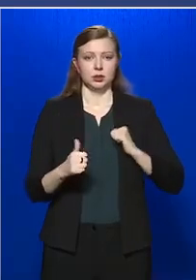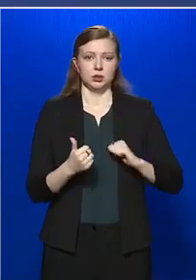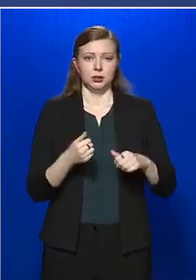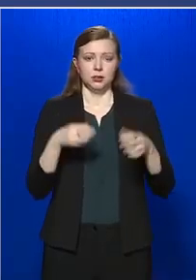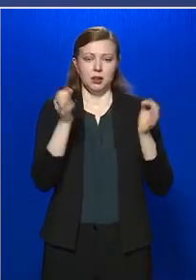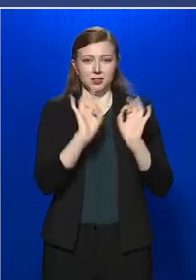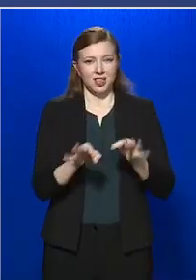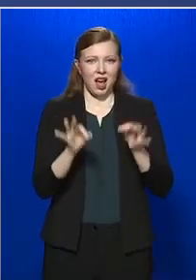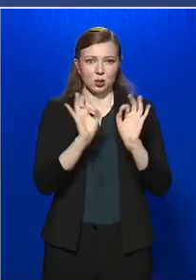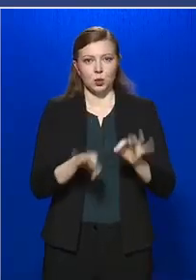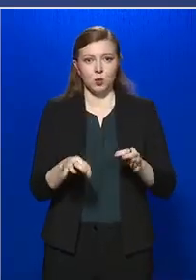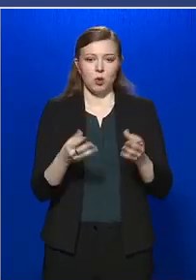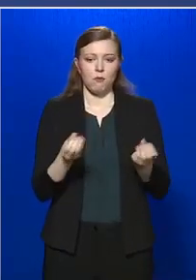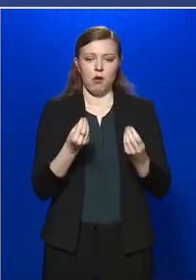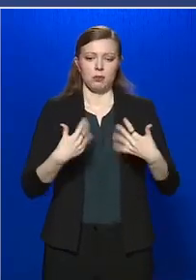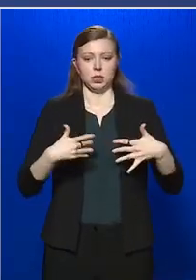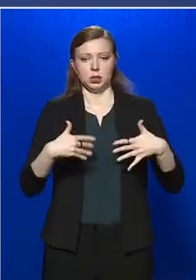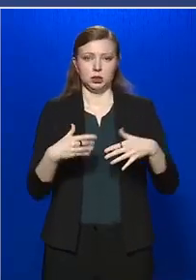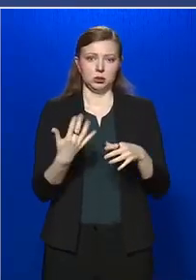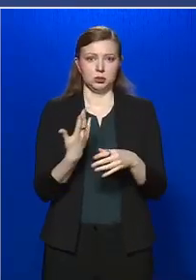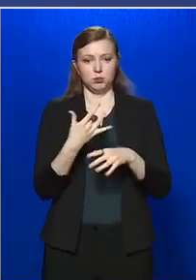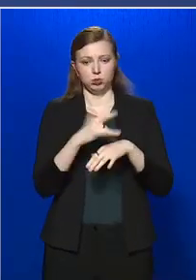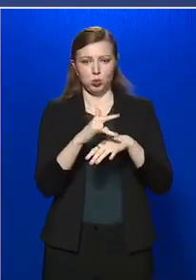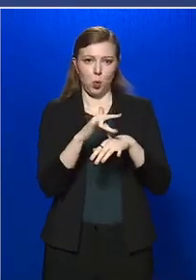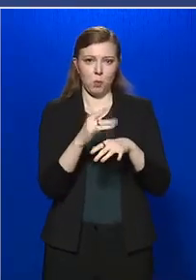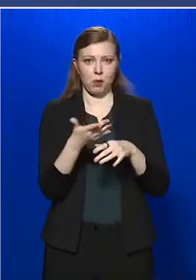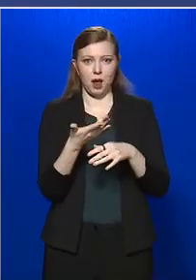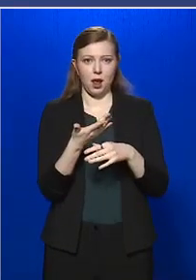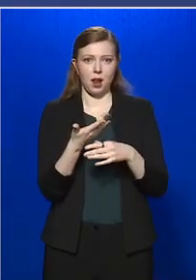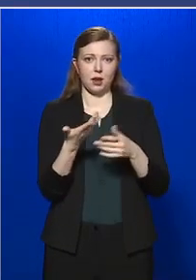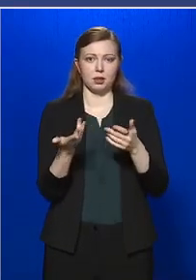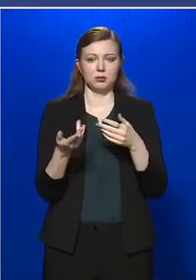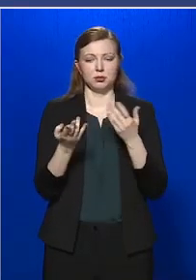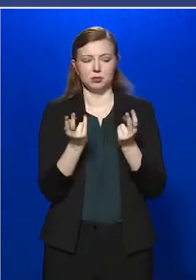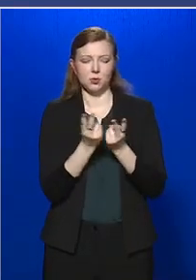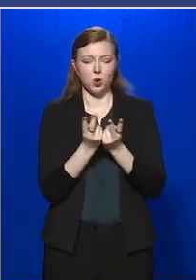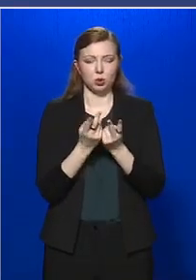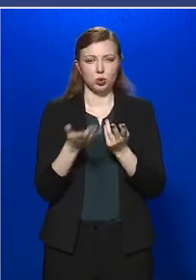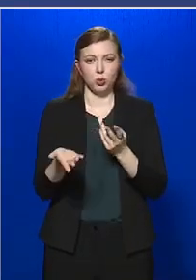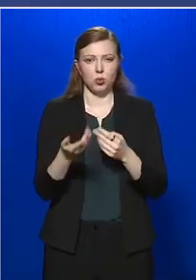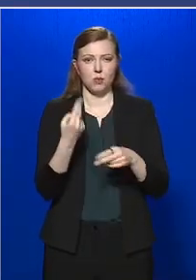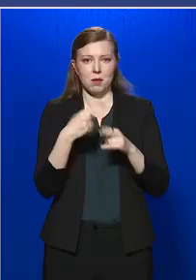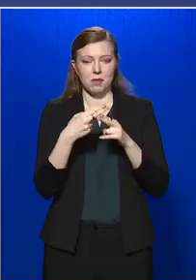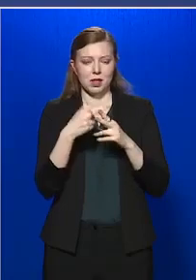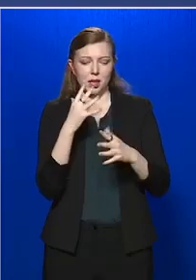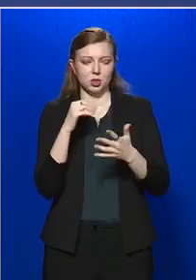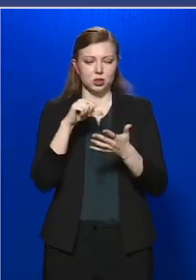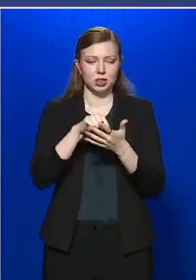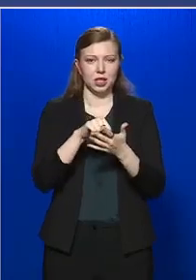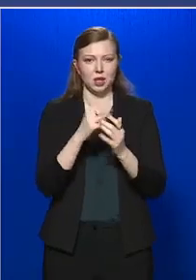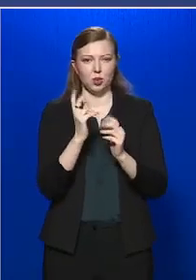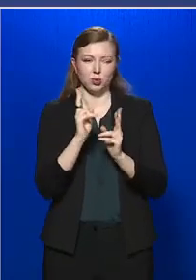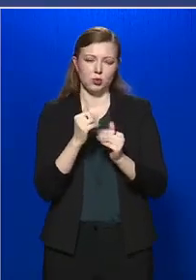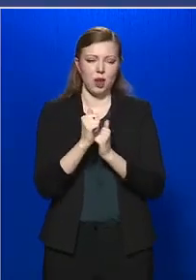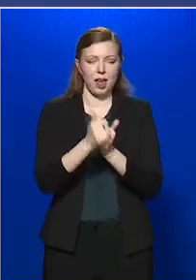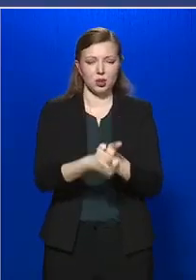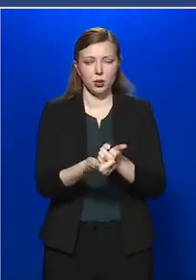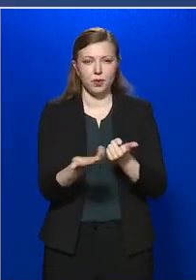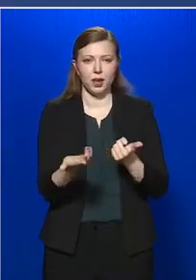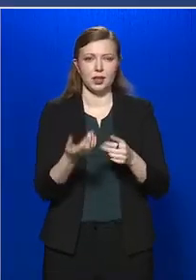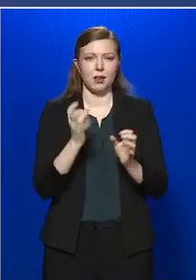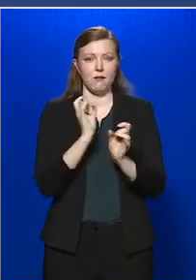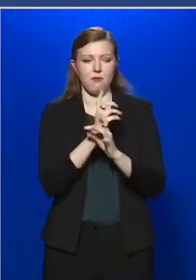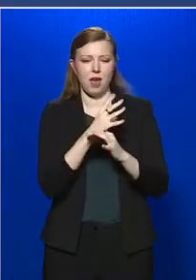gyártókból az, hogy valamivel próbálják megközelíteni a betegség követését, a